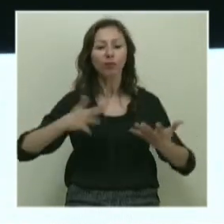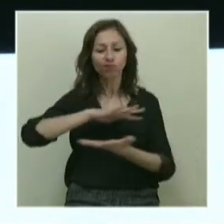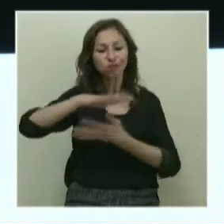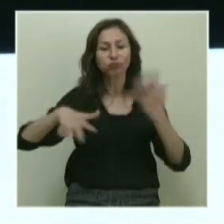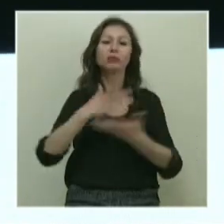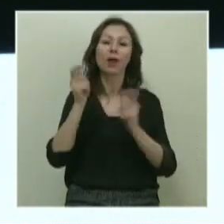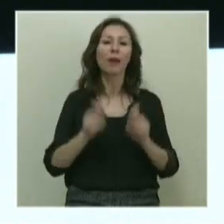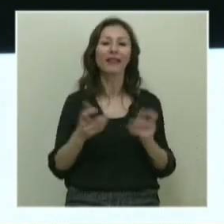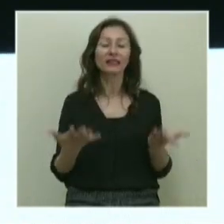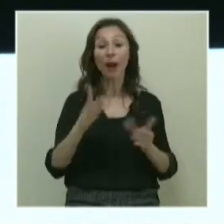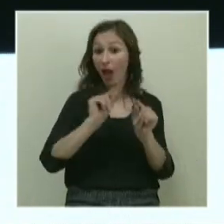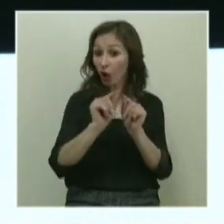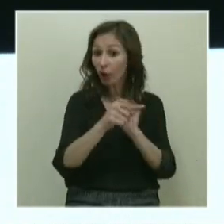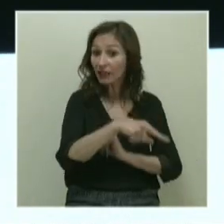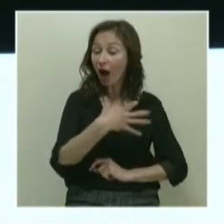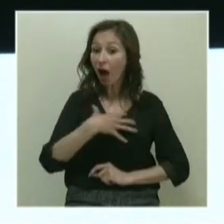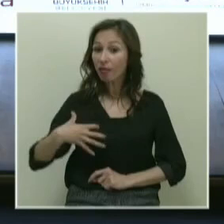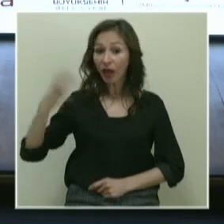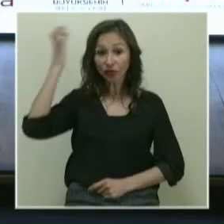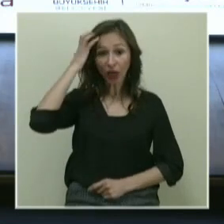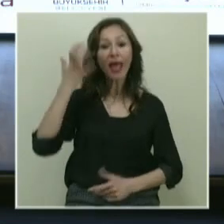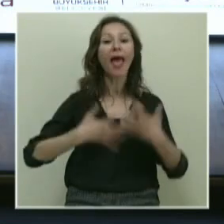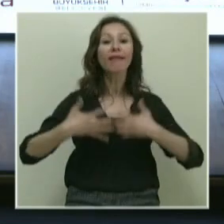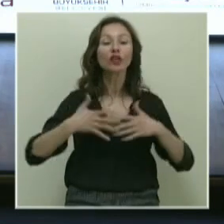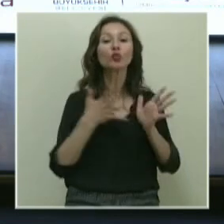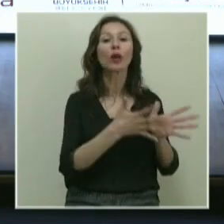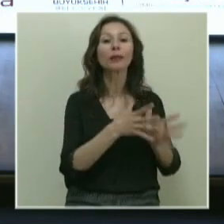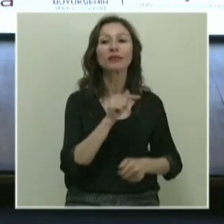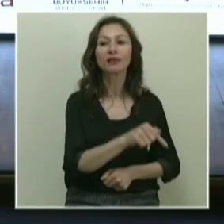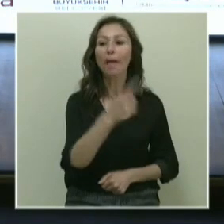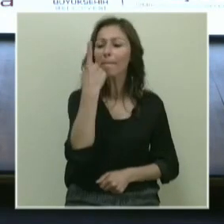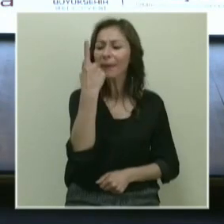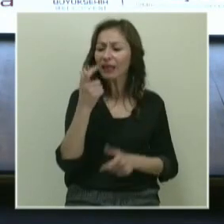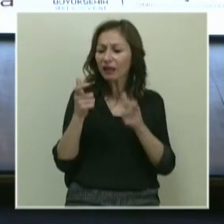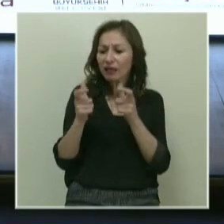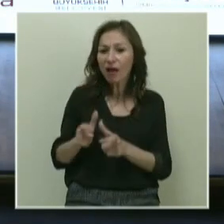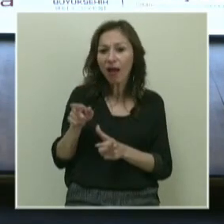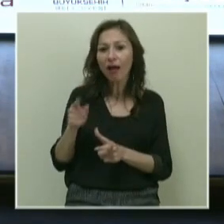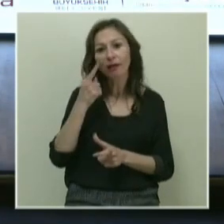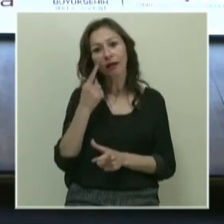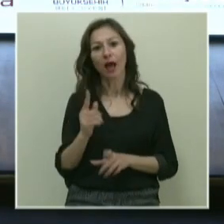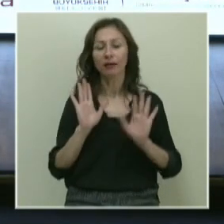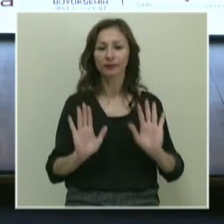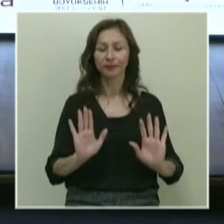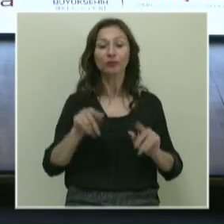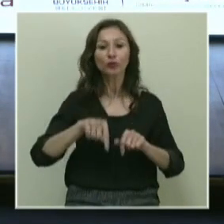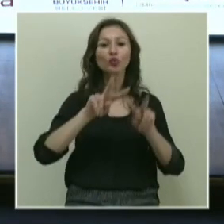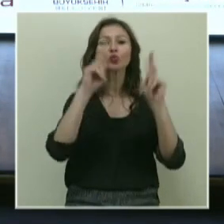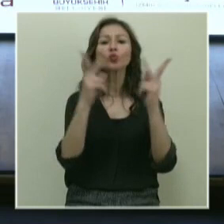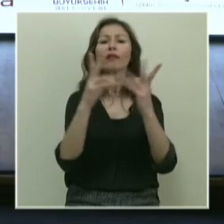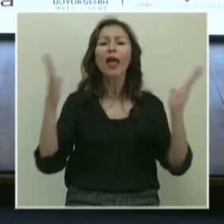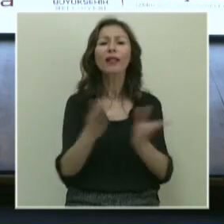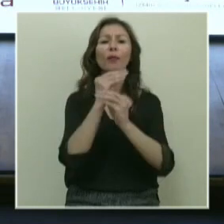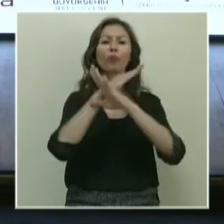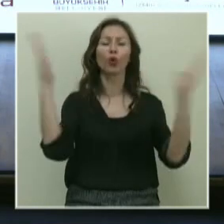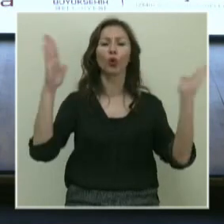edebiliriz. Ama ekonomide de ana şey enerji tüketiminizdi. Bir noktaya kadar. Burada dünyanın en